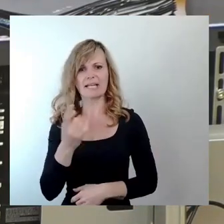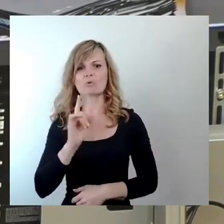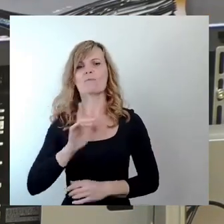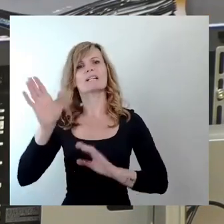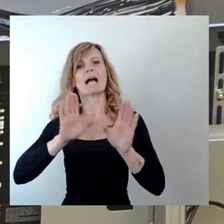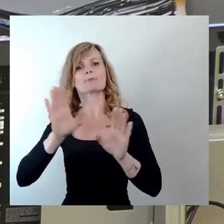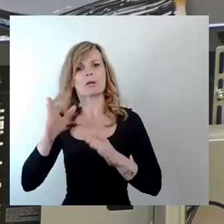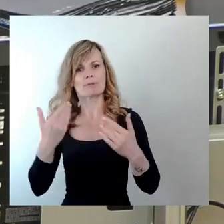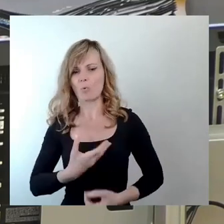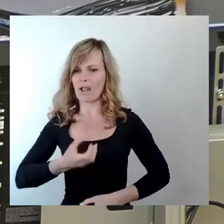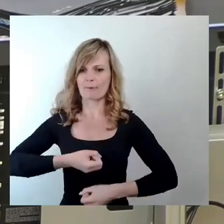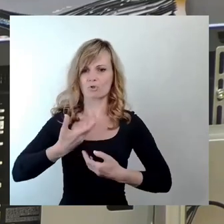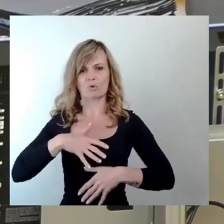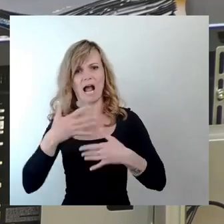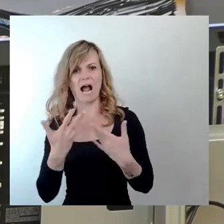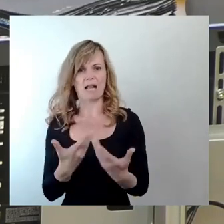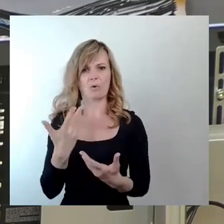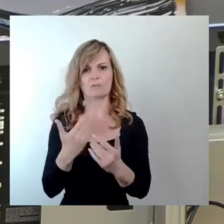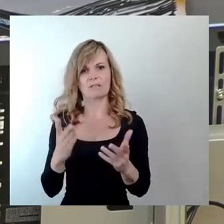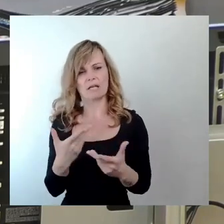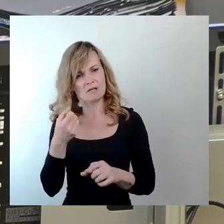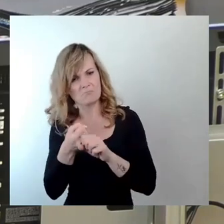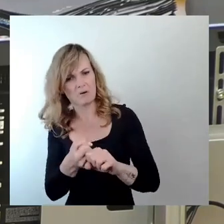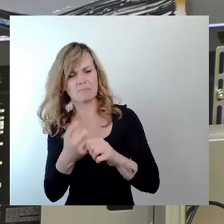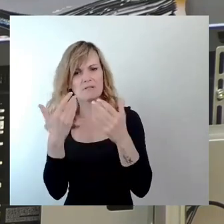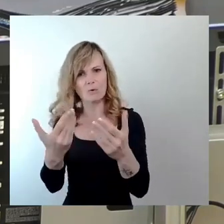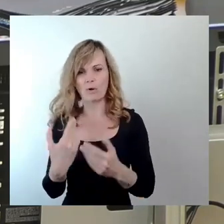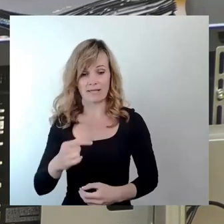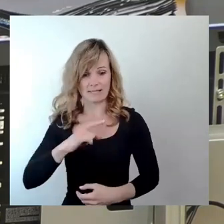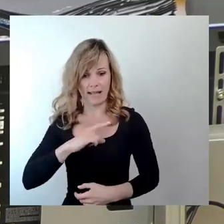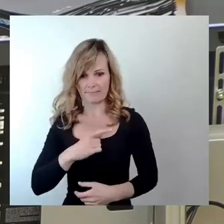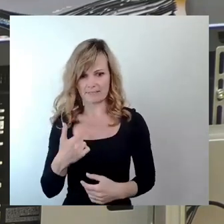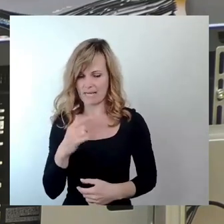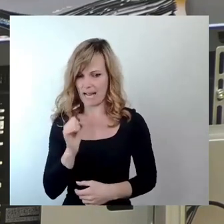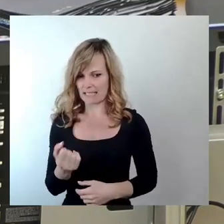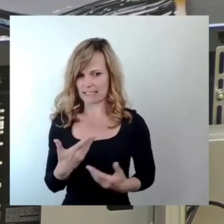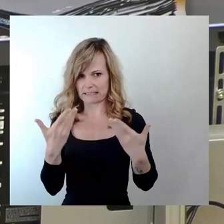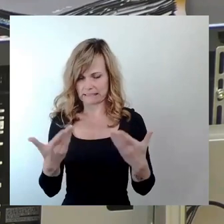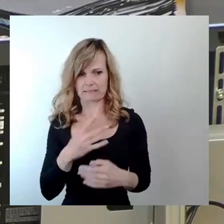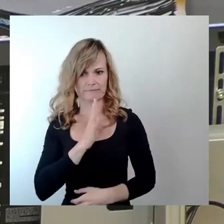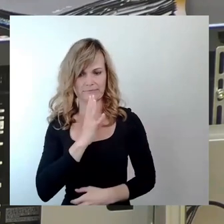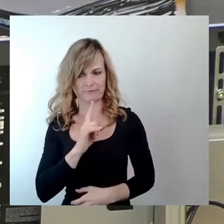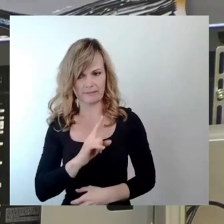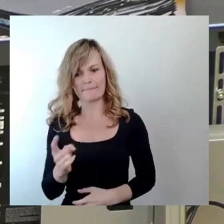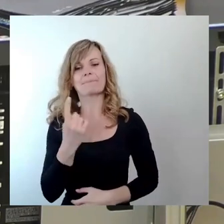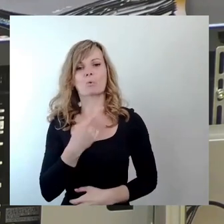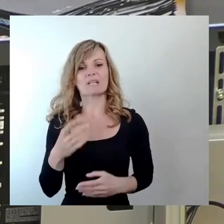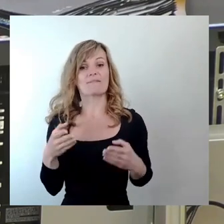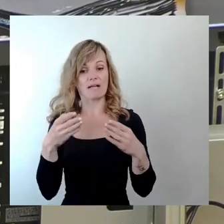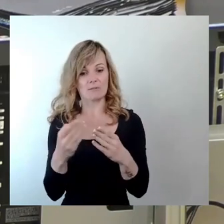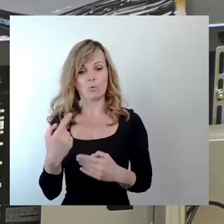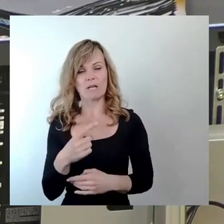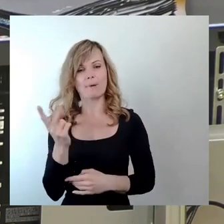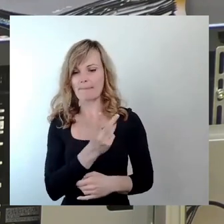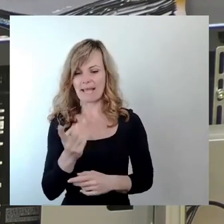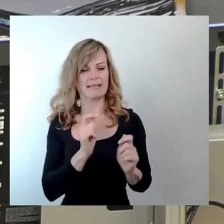emotional und nachdrücklich kann ich hier das nicht bieten. Unsere Fraktion wird aber beiden Anträgen